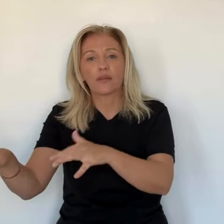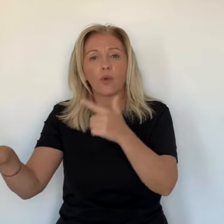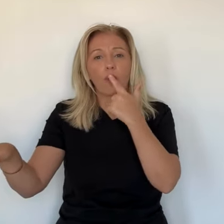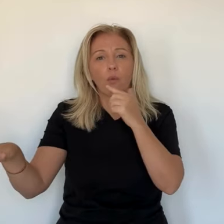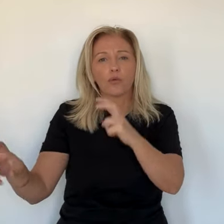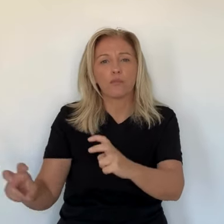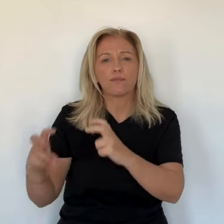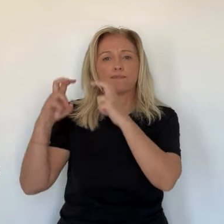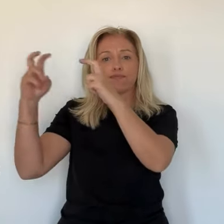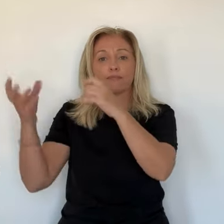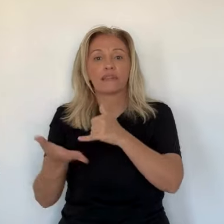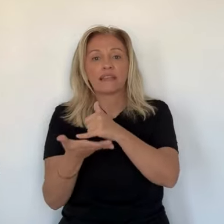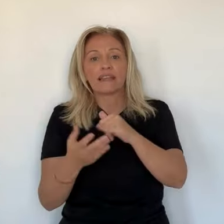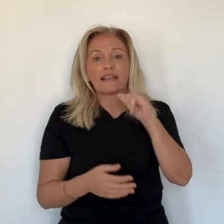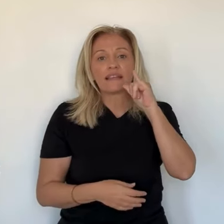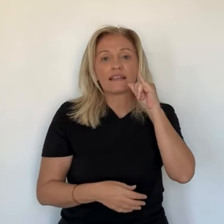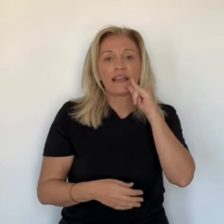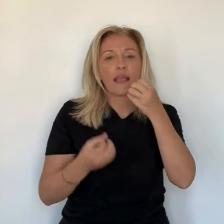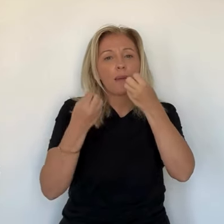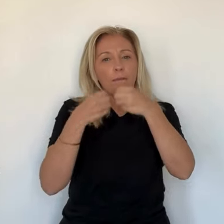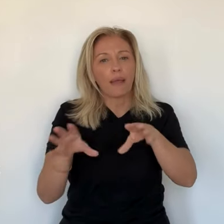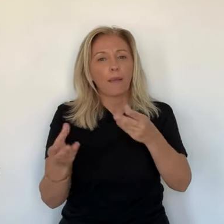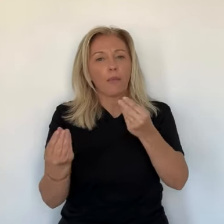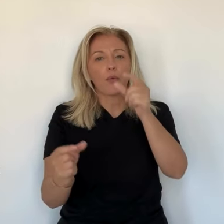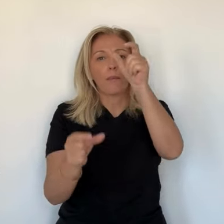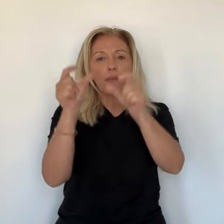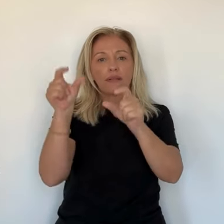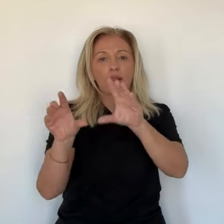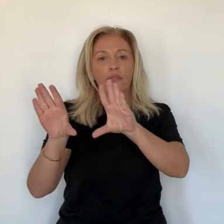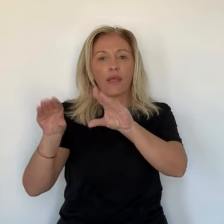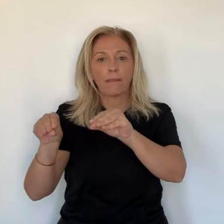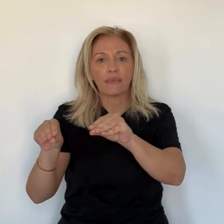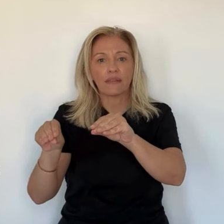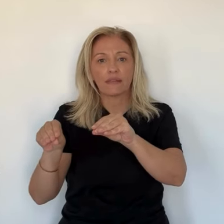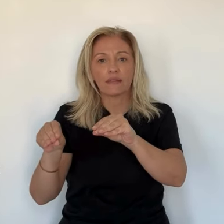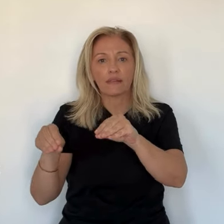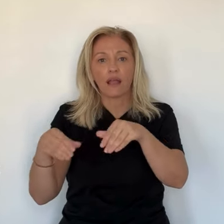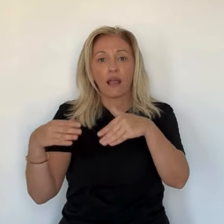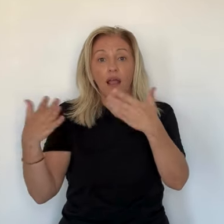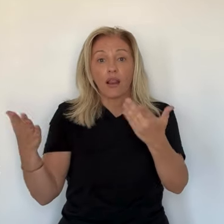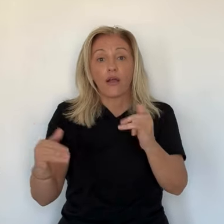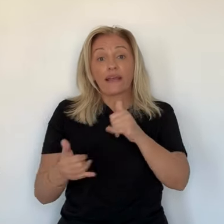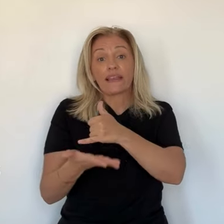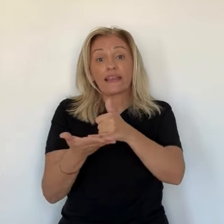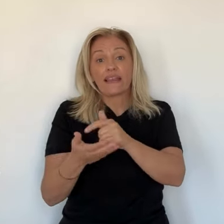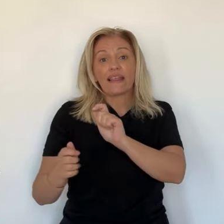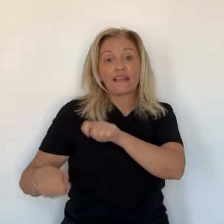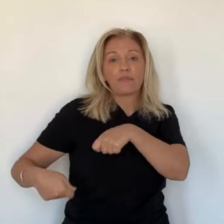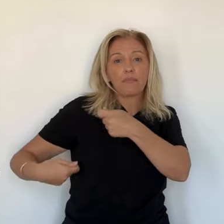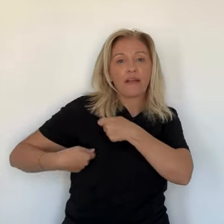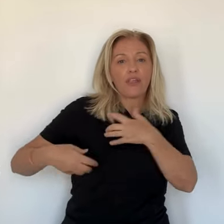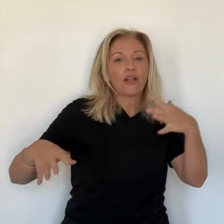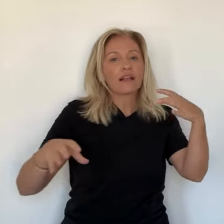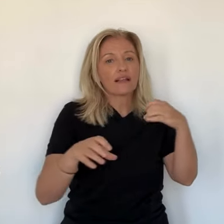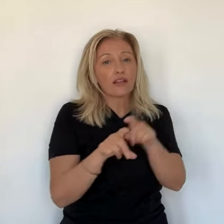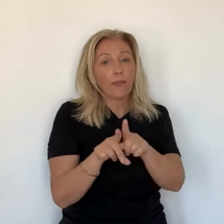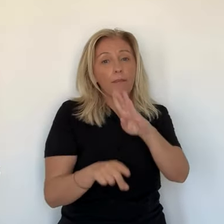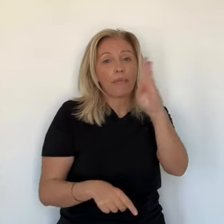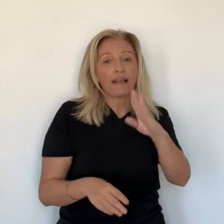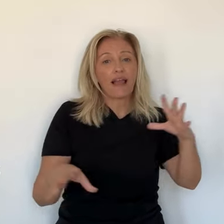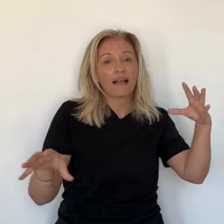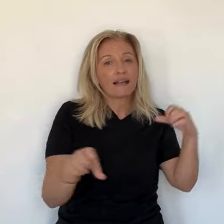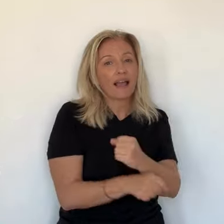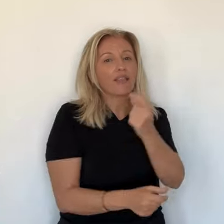migratoire en rouge est en revanche le plus important des îles méditerranéennes. On retrouve deux schémas un peu différents entre les îles